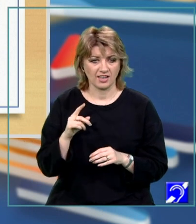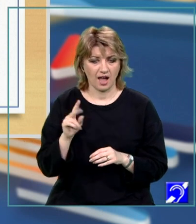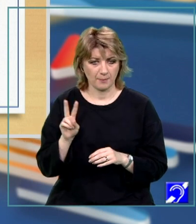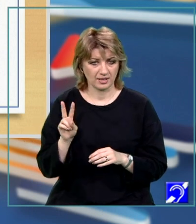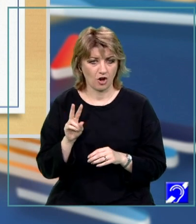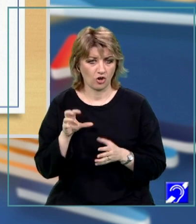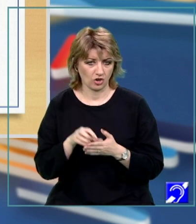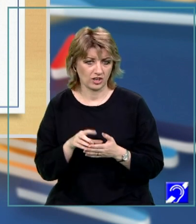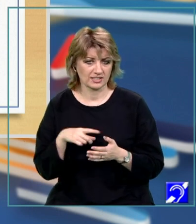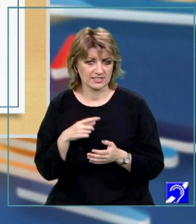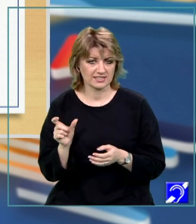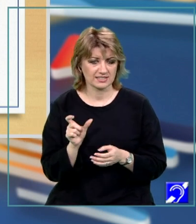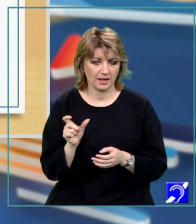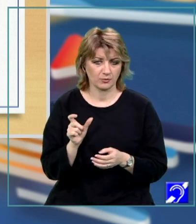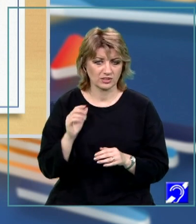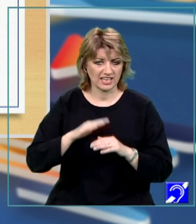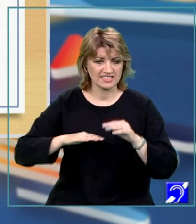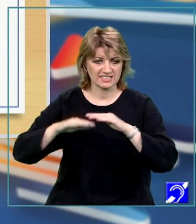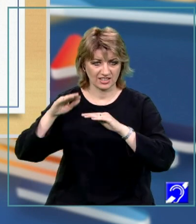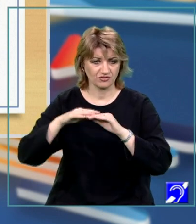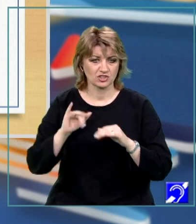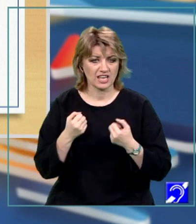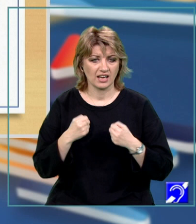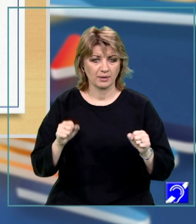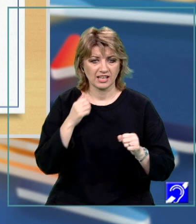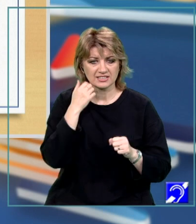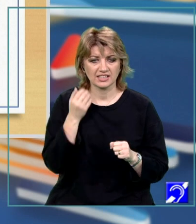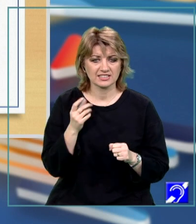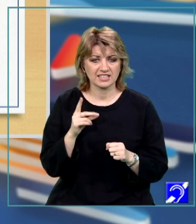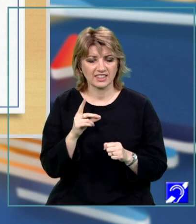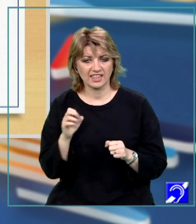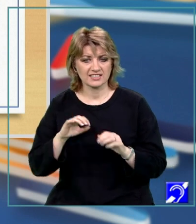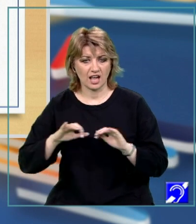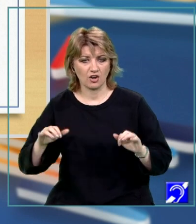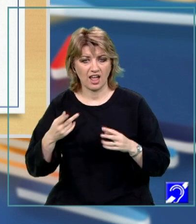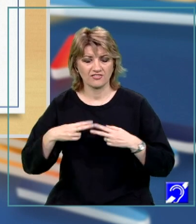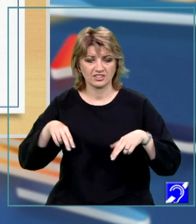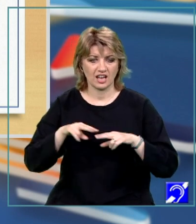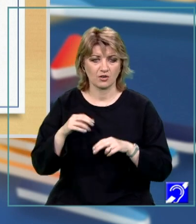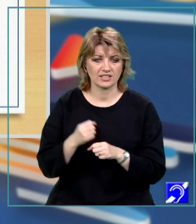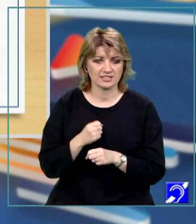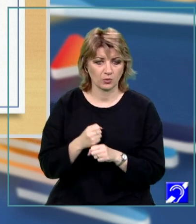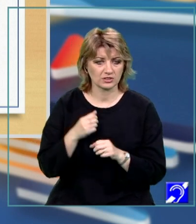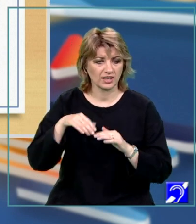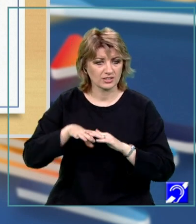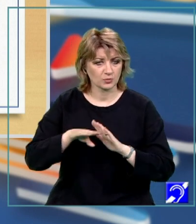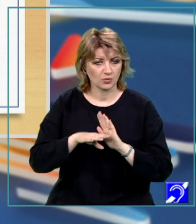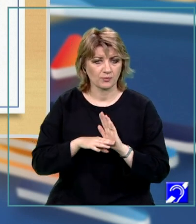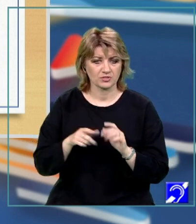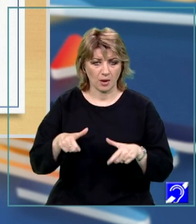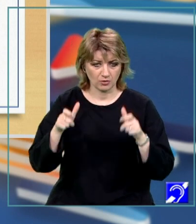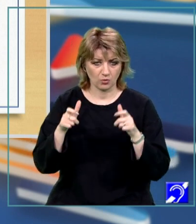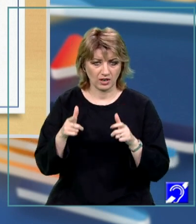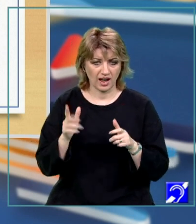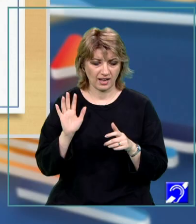va fi în segmentul de stivă și se eliberează atunci când se dezalocă la finalul executării subprogramului, respectiv a blocului